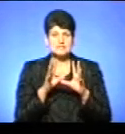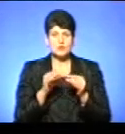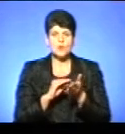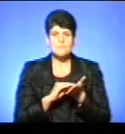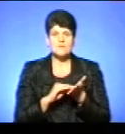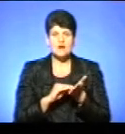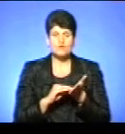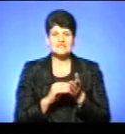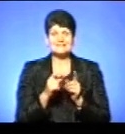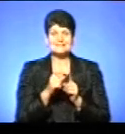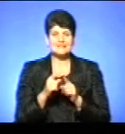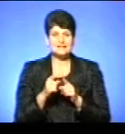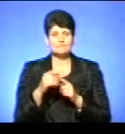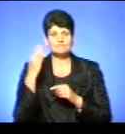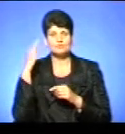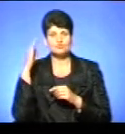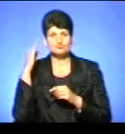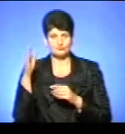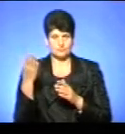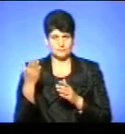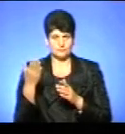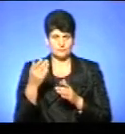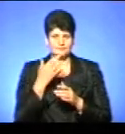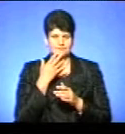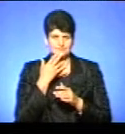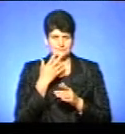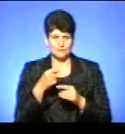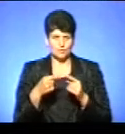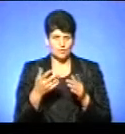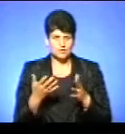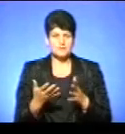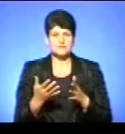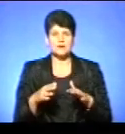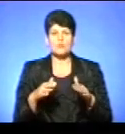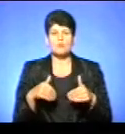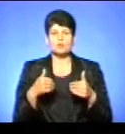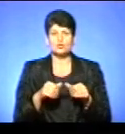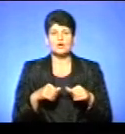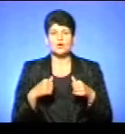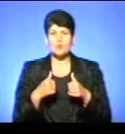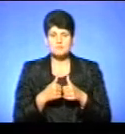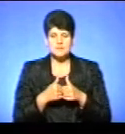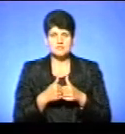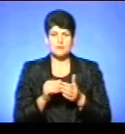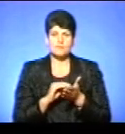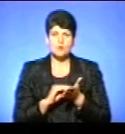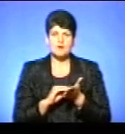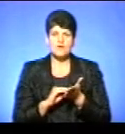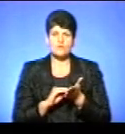слів іншомовного походження. Незначні зміни відбулися, пропонує комісія у правописі